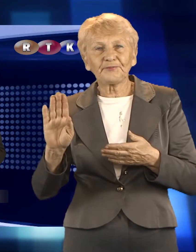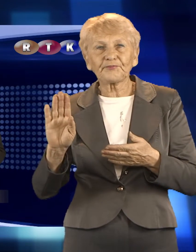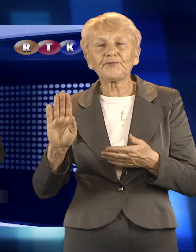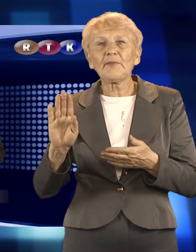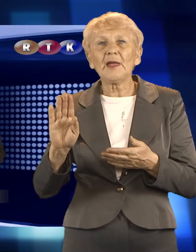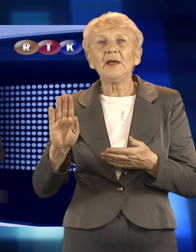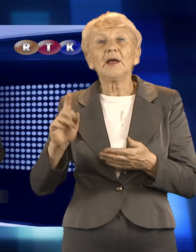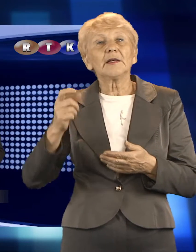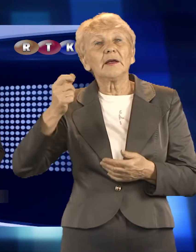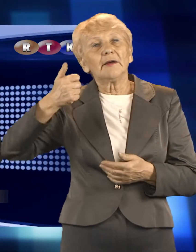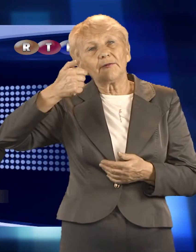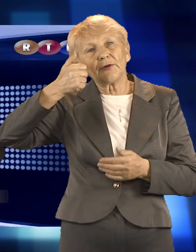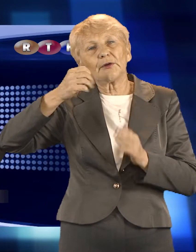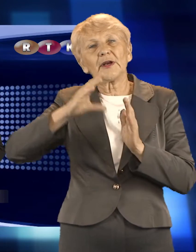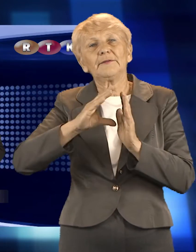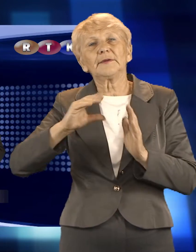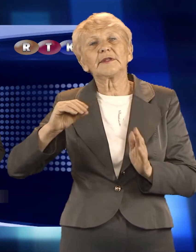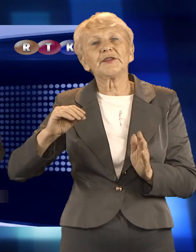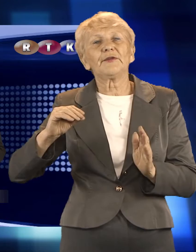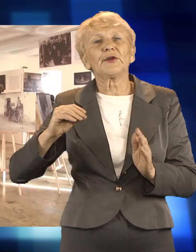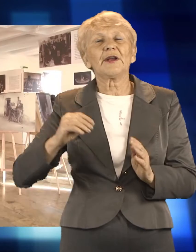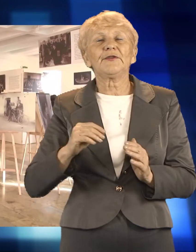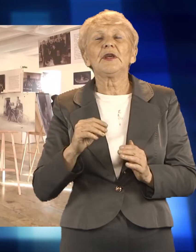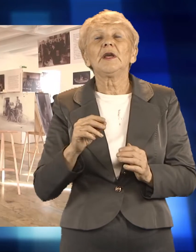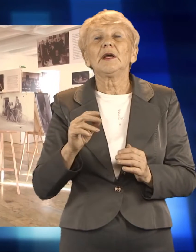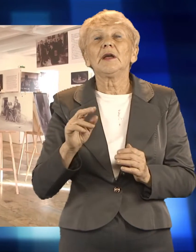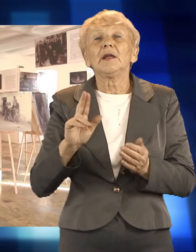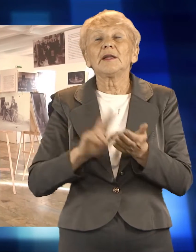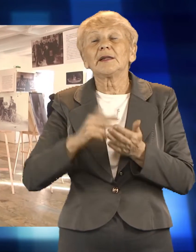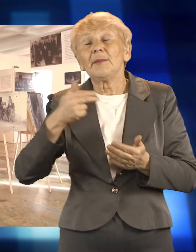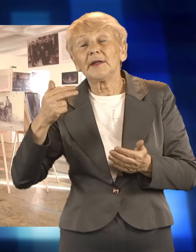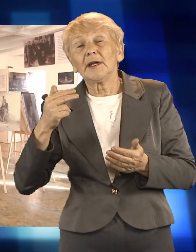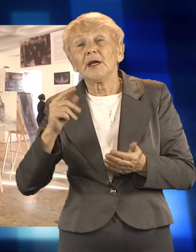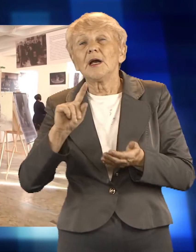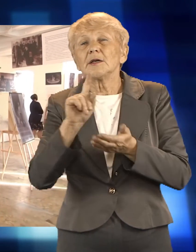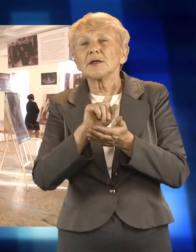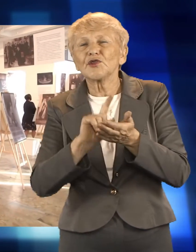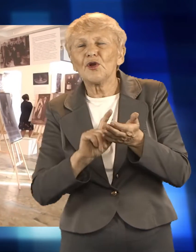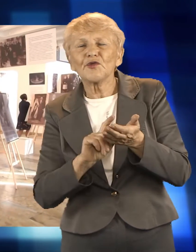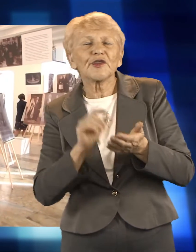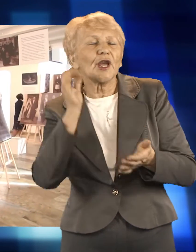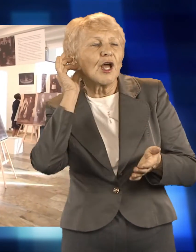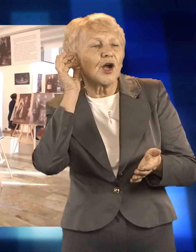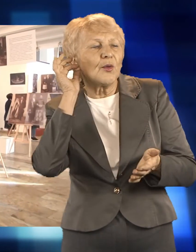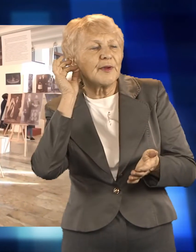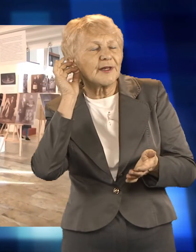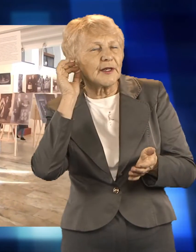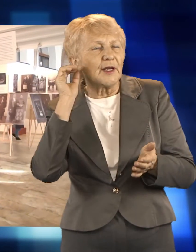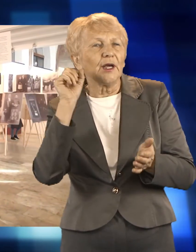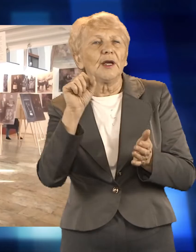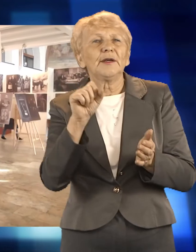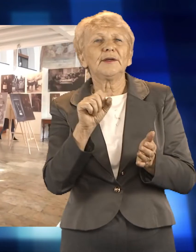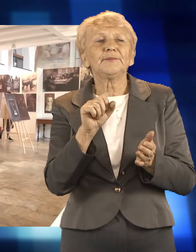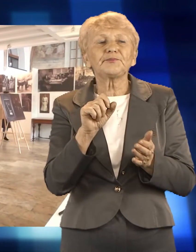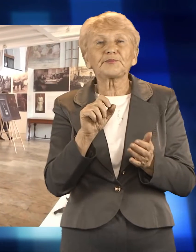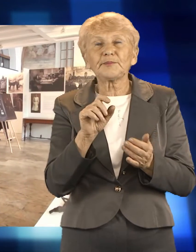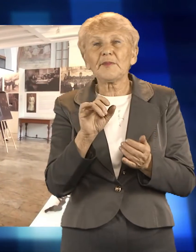śląskie kobiety w sytuacjach prywatnych i społecznych. Wielkiego rozmiaru i bez żadnych retuszy archiwalne zdjęcia z muzeum wsi opolskiej